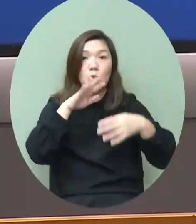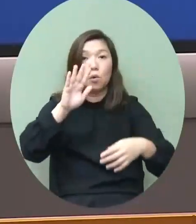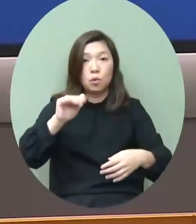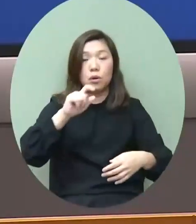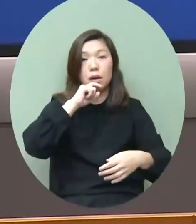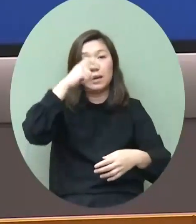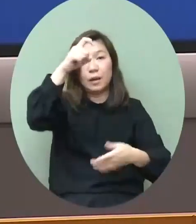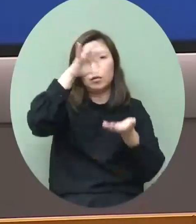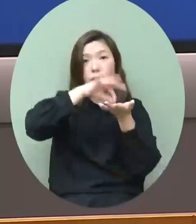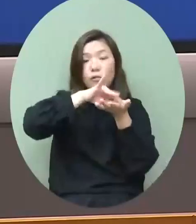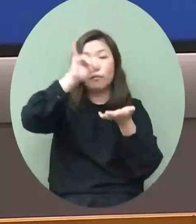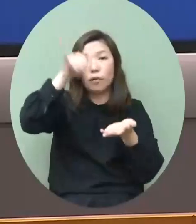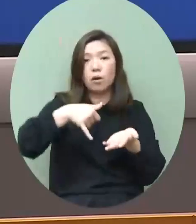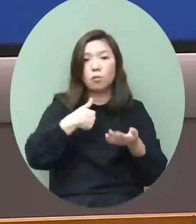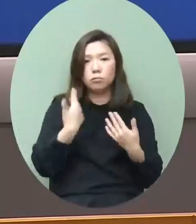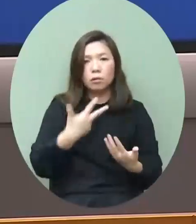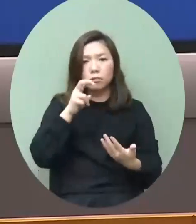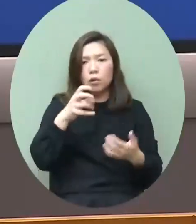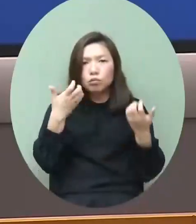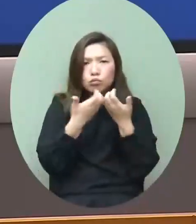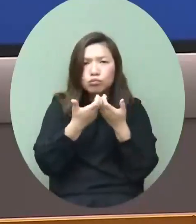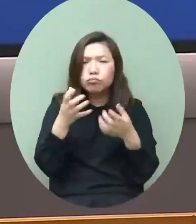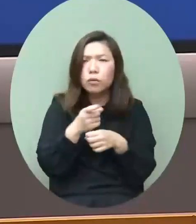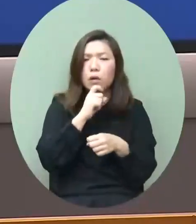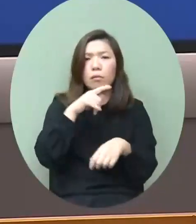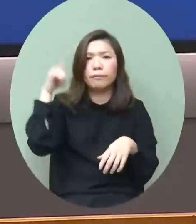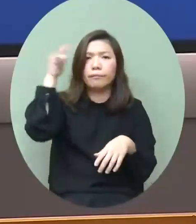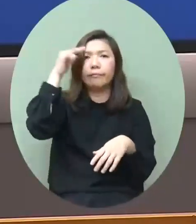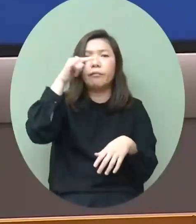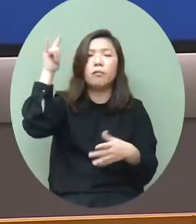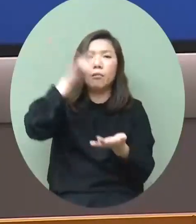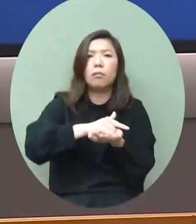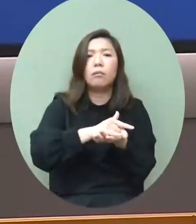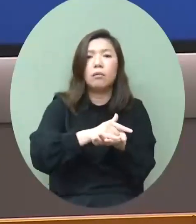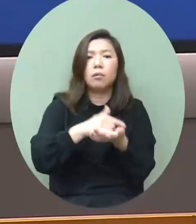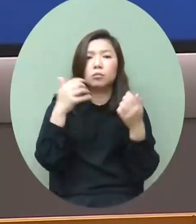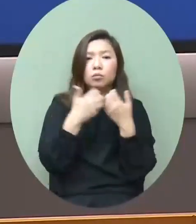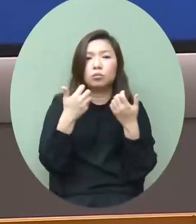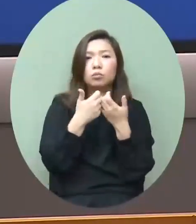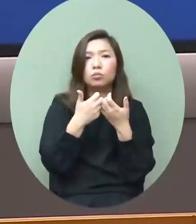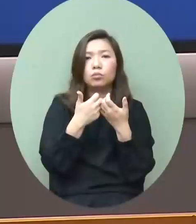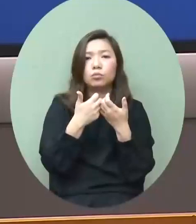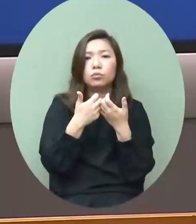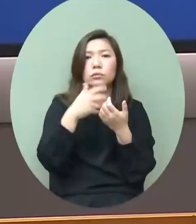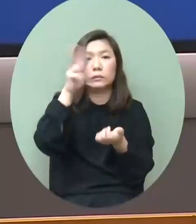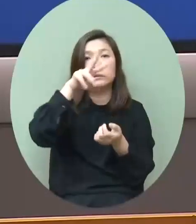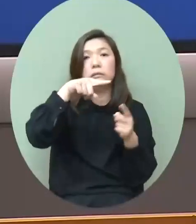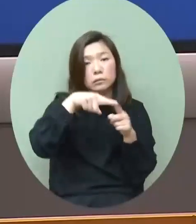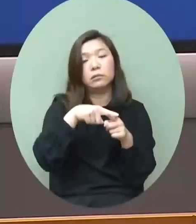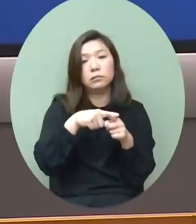到這9個國家飛回來我現在手頭掌握的數字當日的班機回來都是已經2,000人